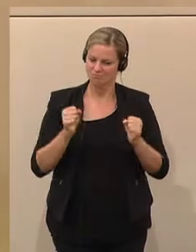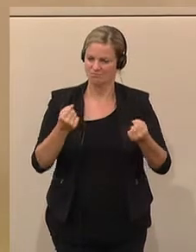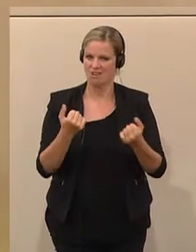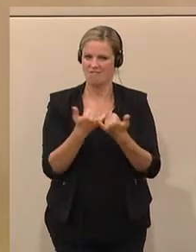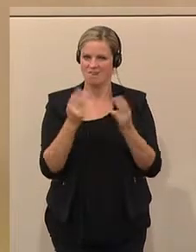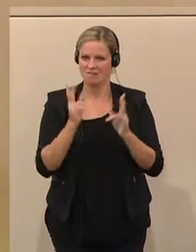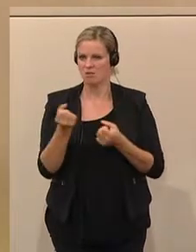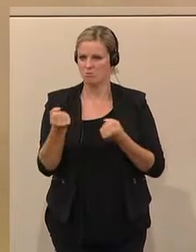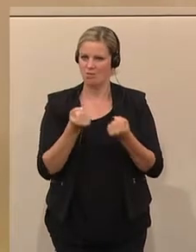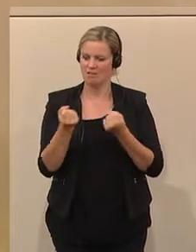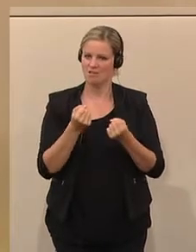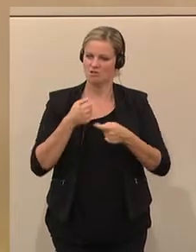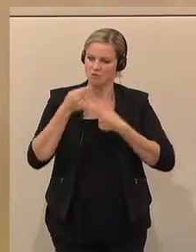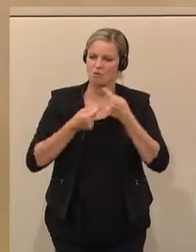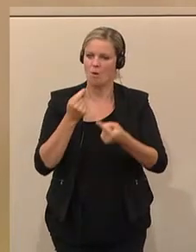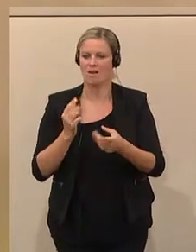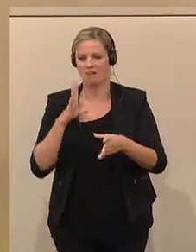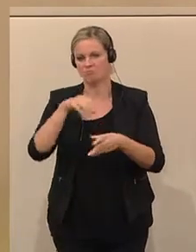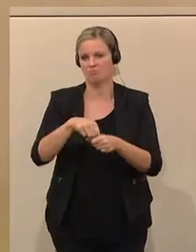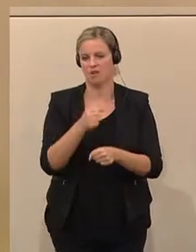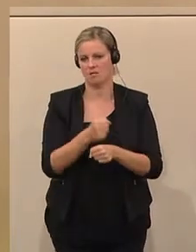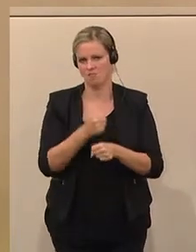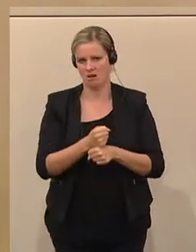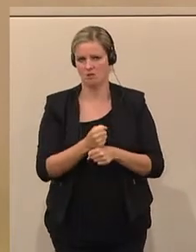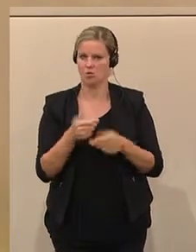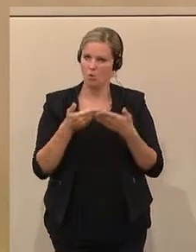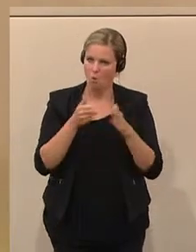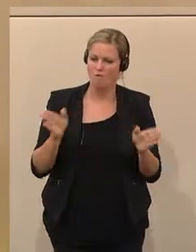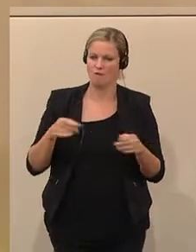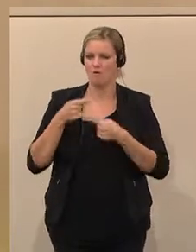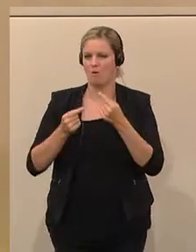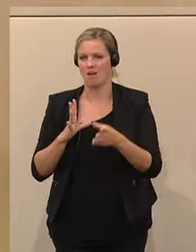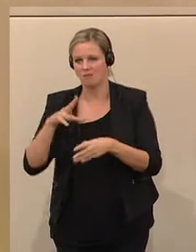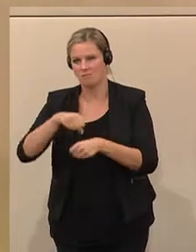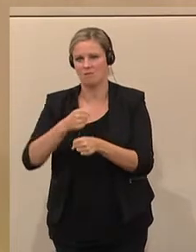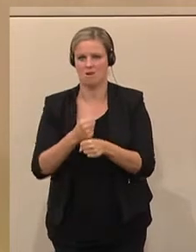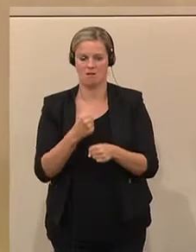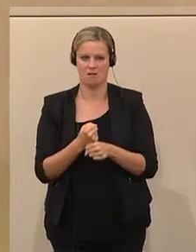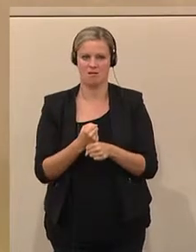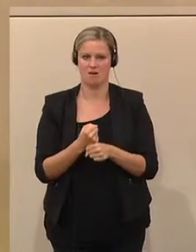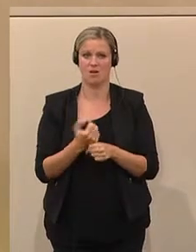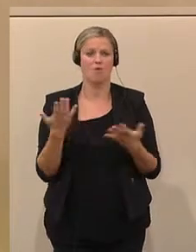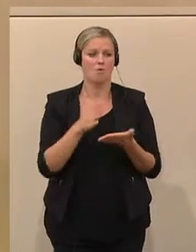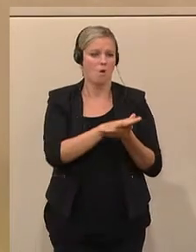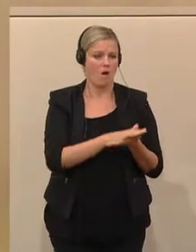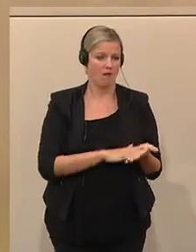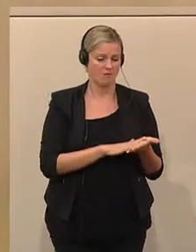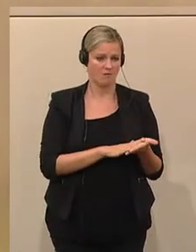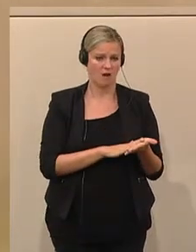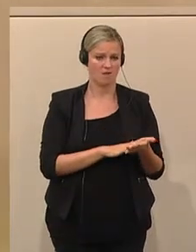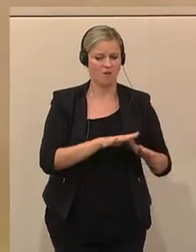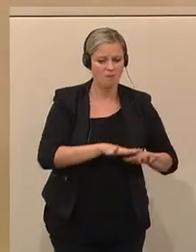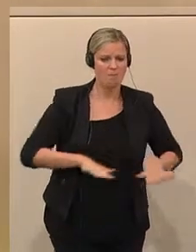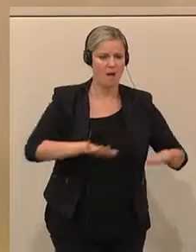politische Vorgänge und überhaupt in öffentliche Vorgänge einmengen zu können. Das fängt natürlich an bei den